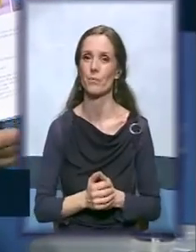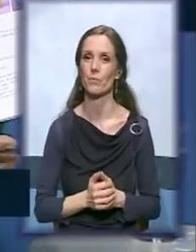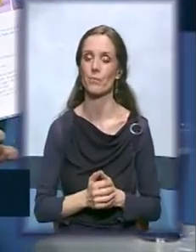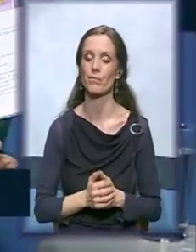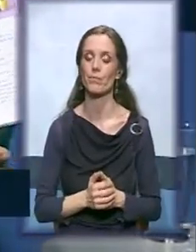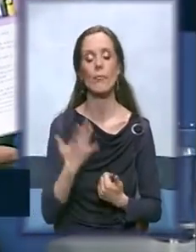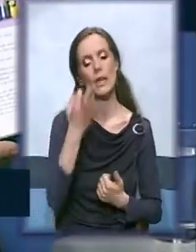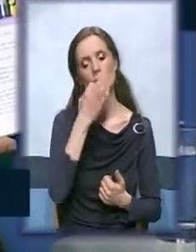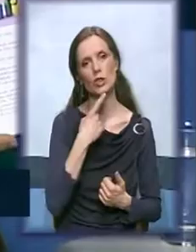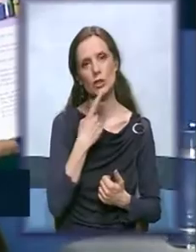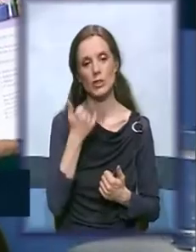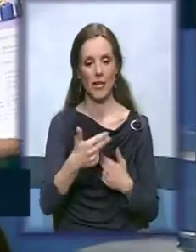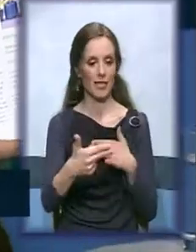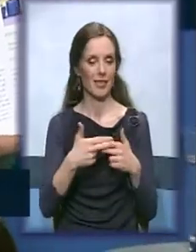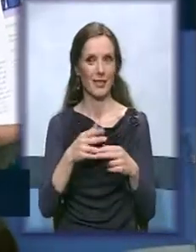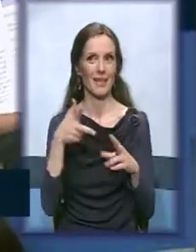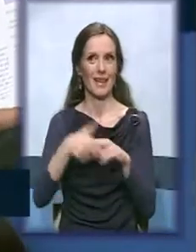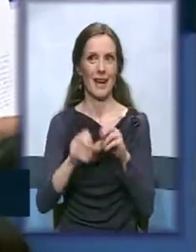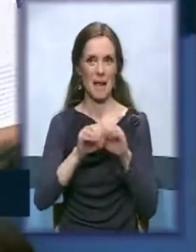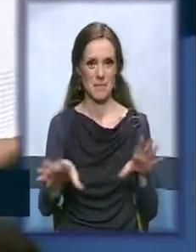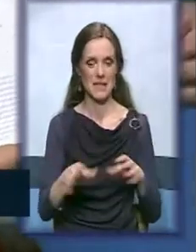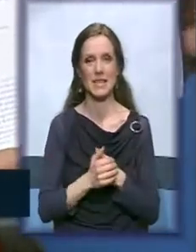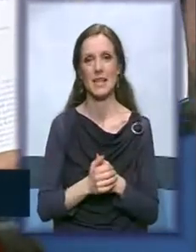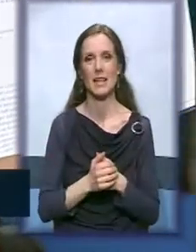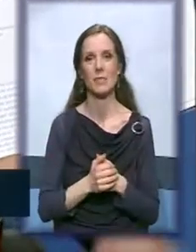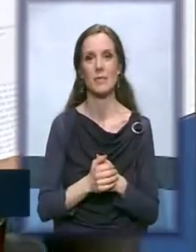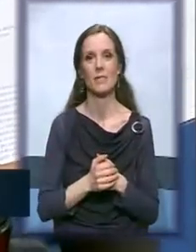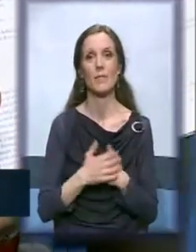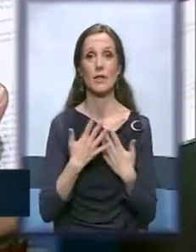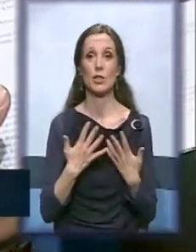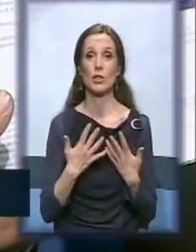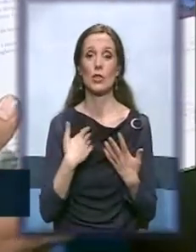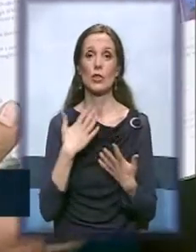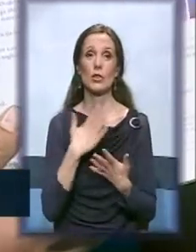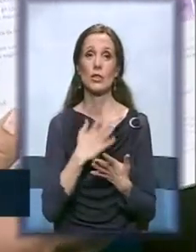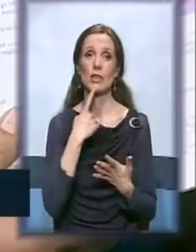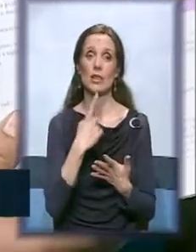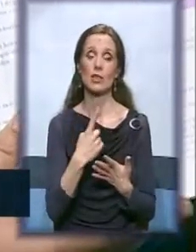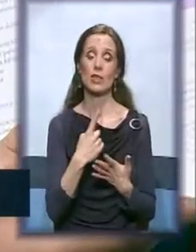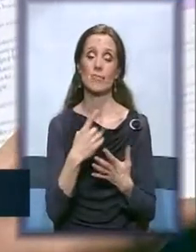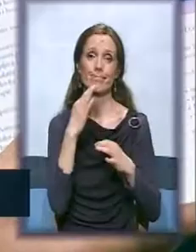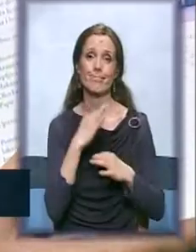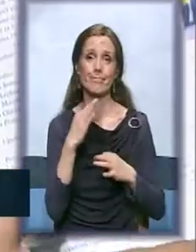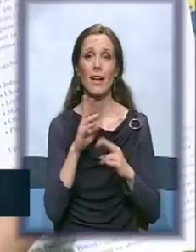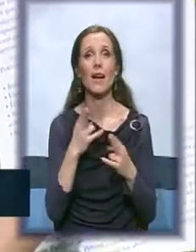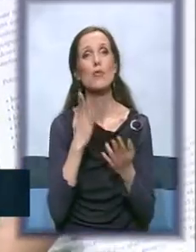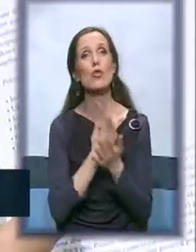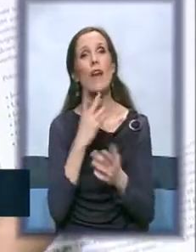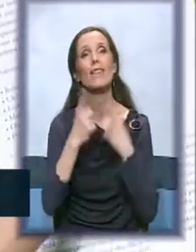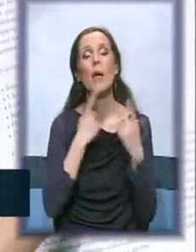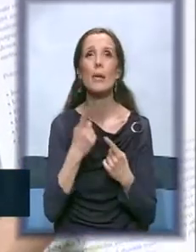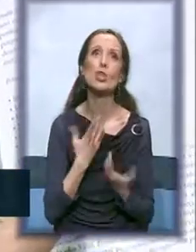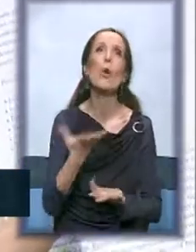sada već nekako je kraj emisije i ono što ja sa tugom uvem kažem, ne možemo stalno samo da pričamo o tome, jao